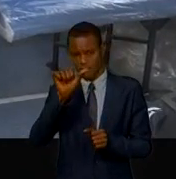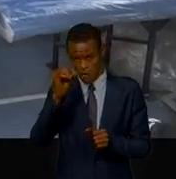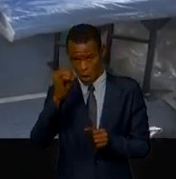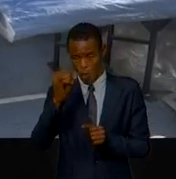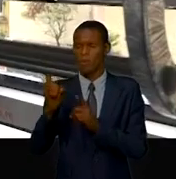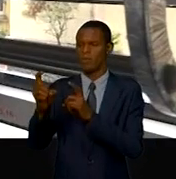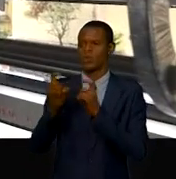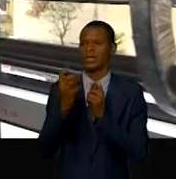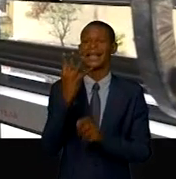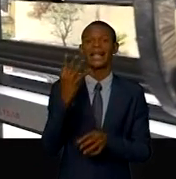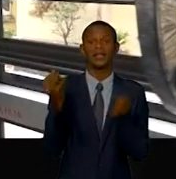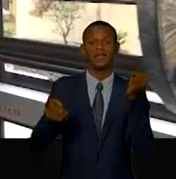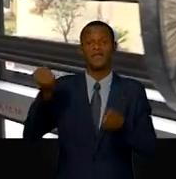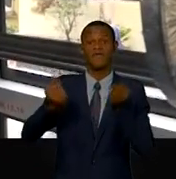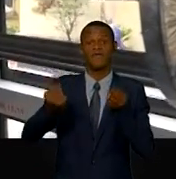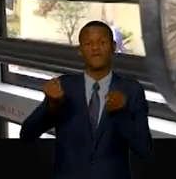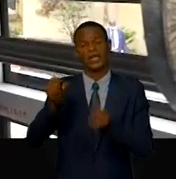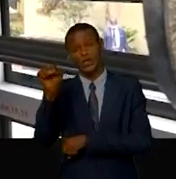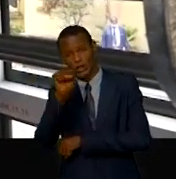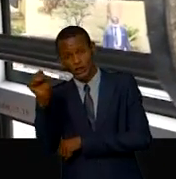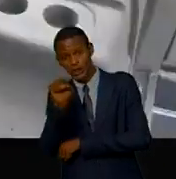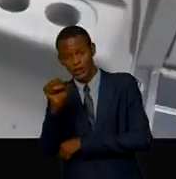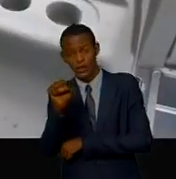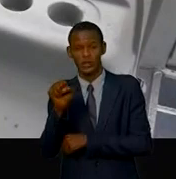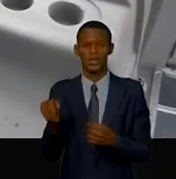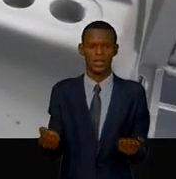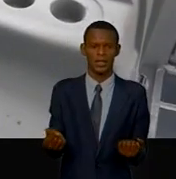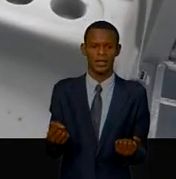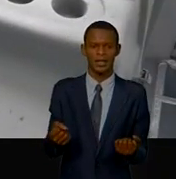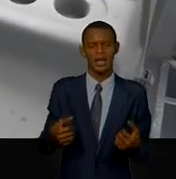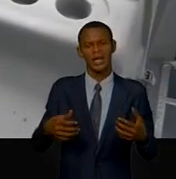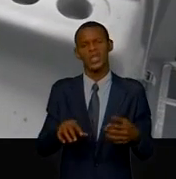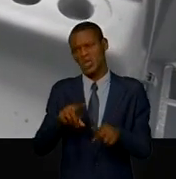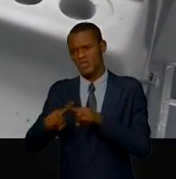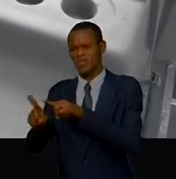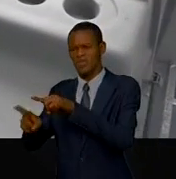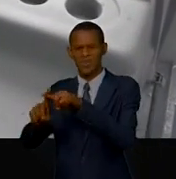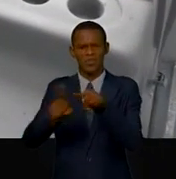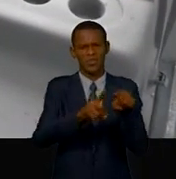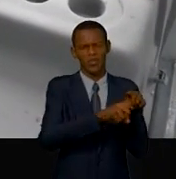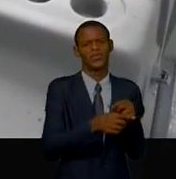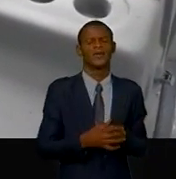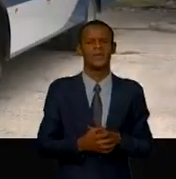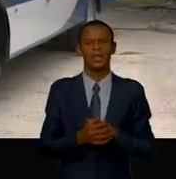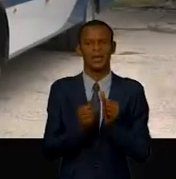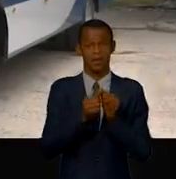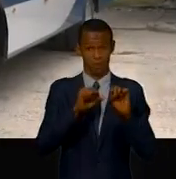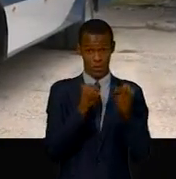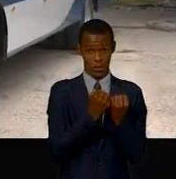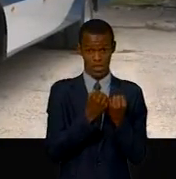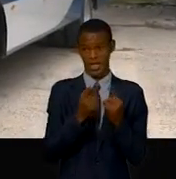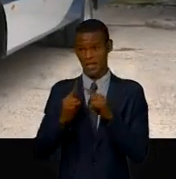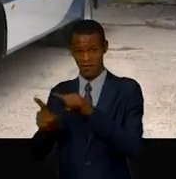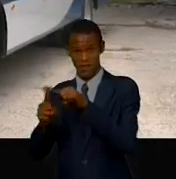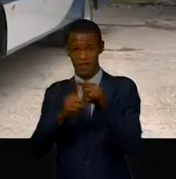Toyota dont deux minibus EAS, deux dupes Prado et autres avec la société Zaira pour la fourniture